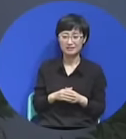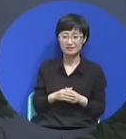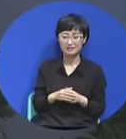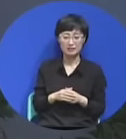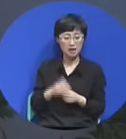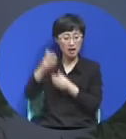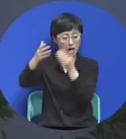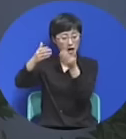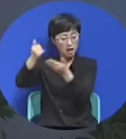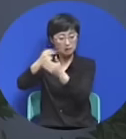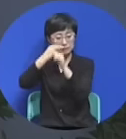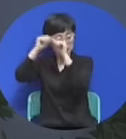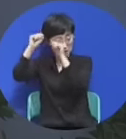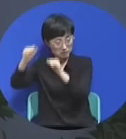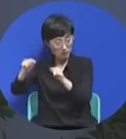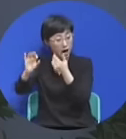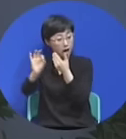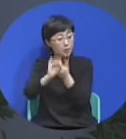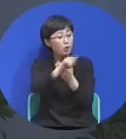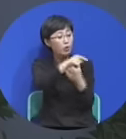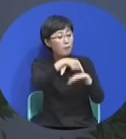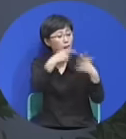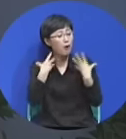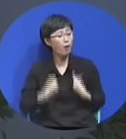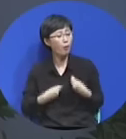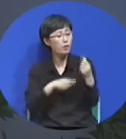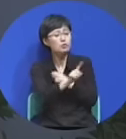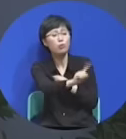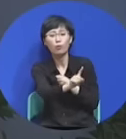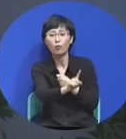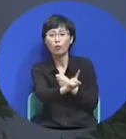하나님이 죽지 않았는데 어째서 당신이 그렇게 낙심해 있냐.